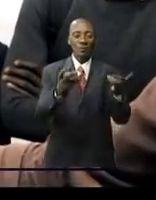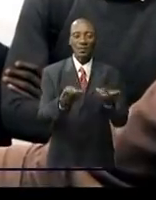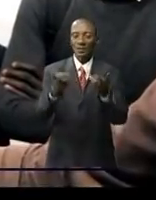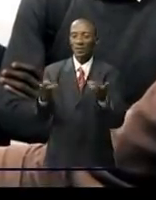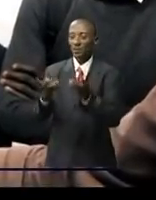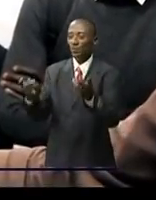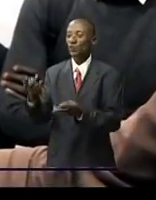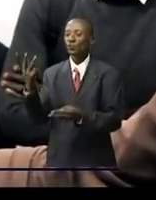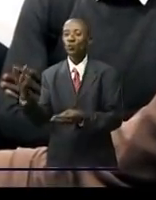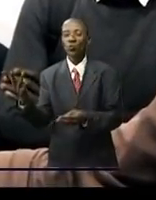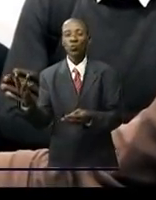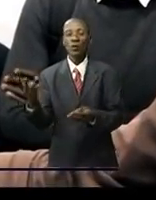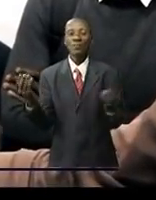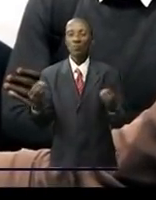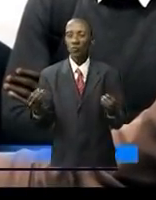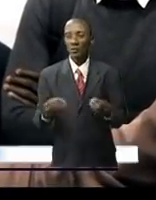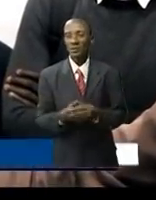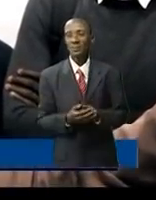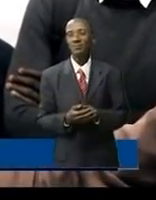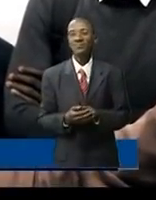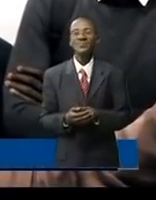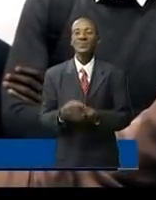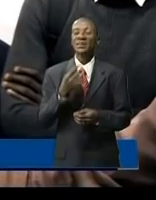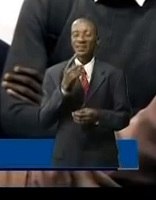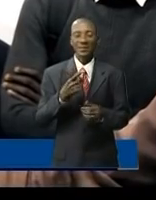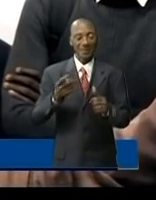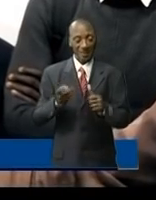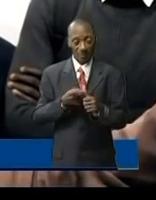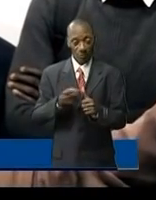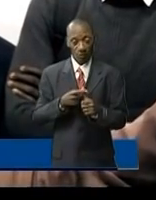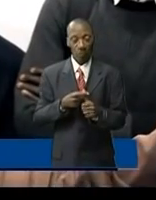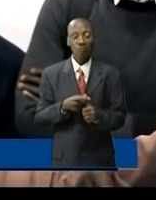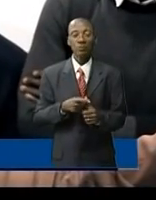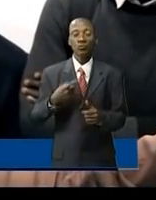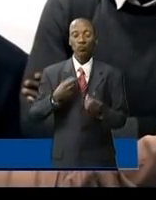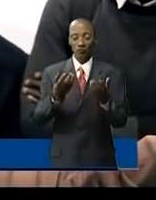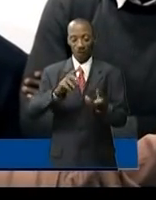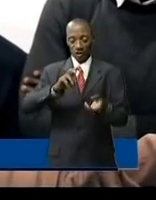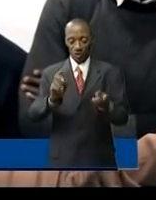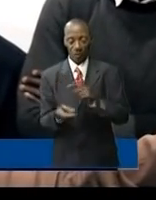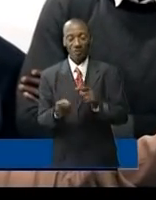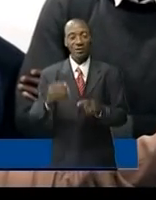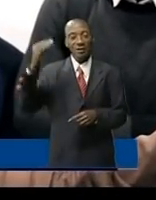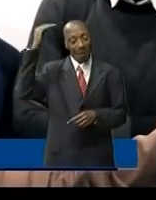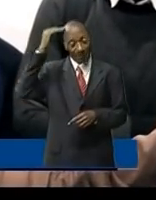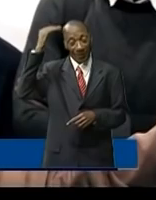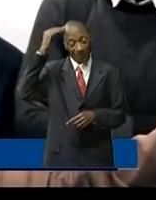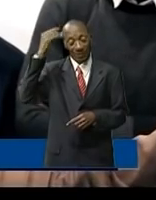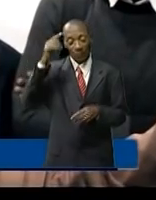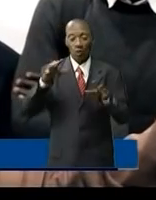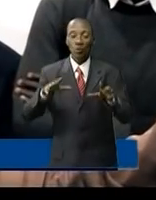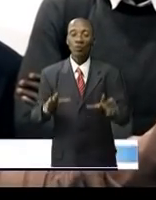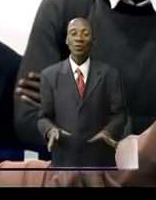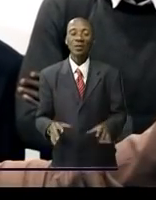pensé à ce que nous pouvons assainir d'abord la mentalité des Congolais et avec cet outil ici nous pouvons assainir la